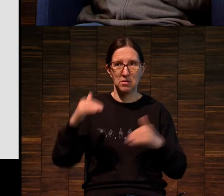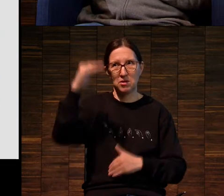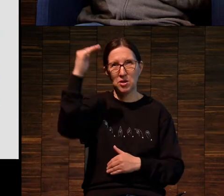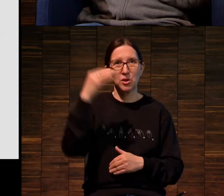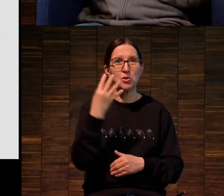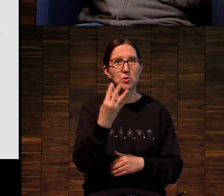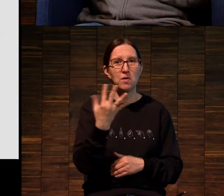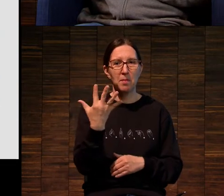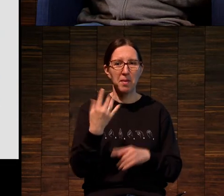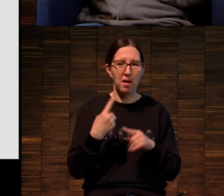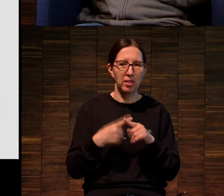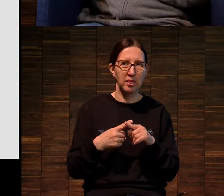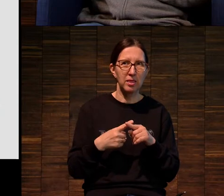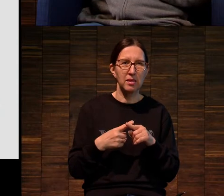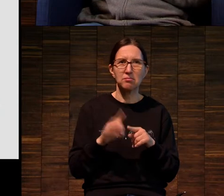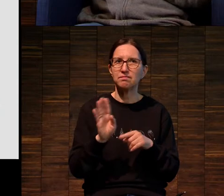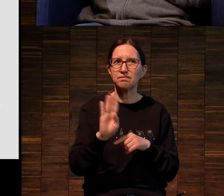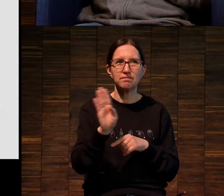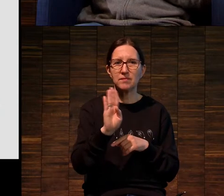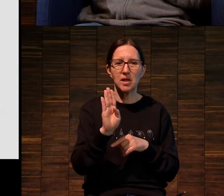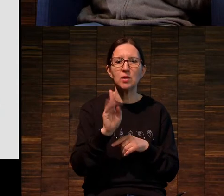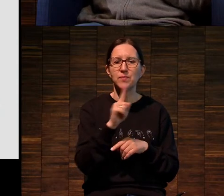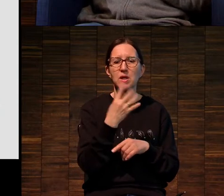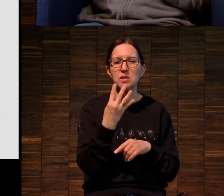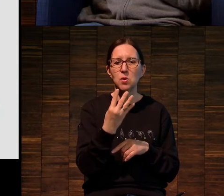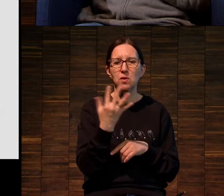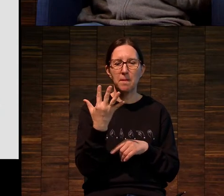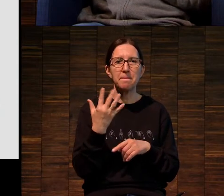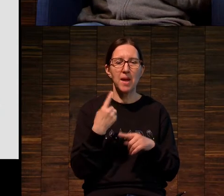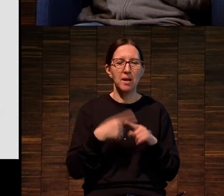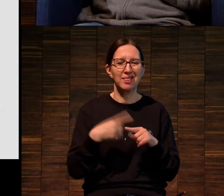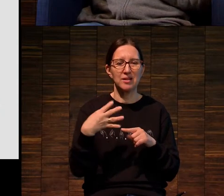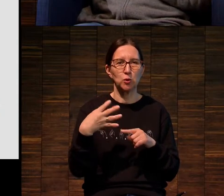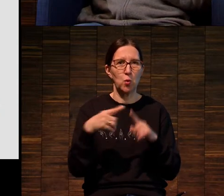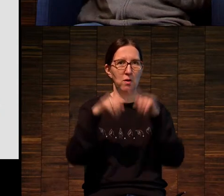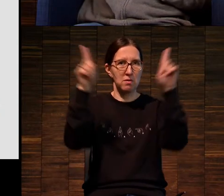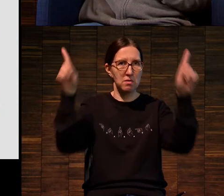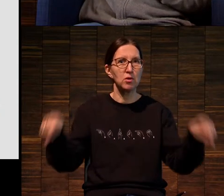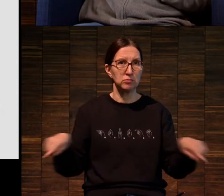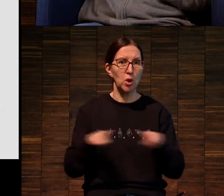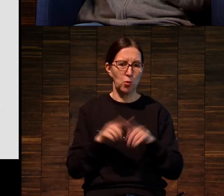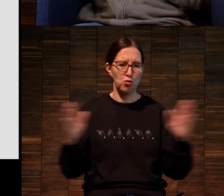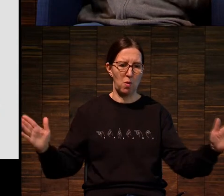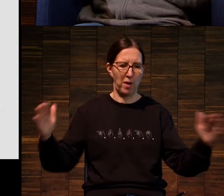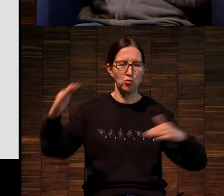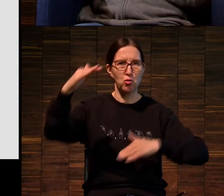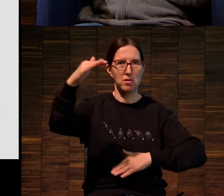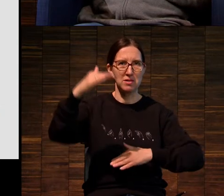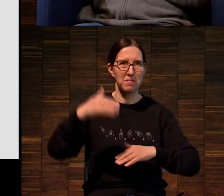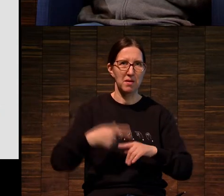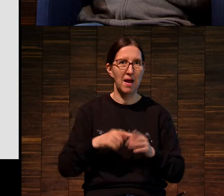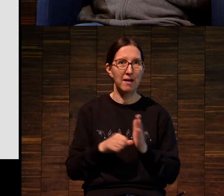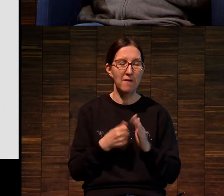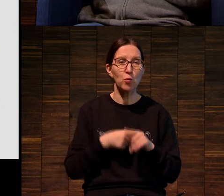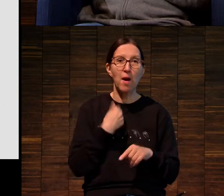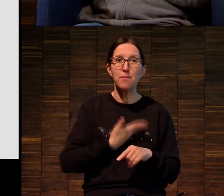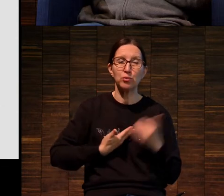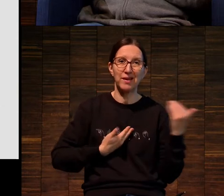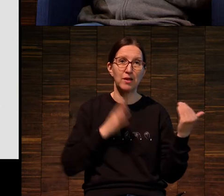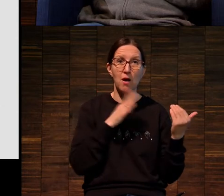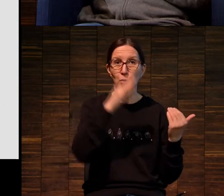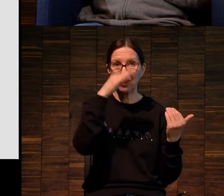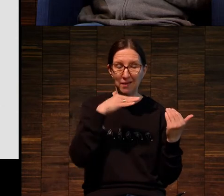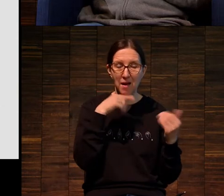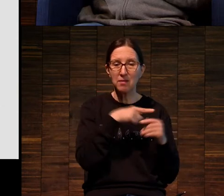на, а нет, полу листа, 45 на 40 сантиметров, но тоже довольно большого размера. Это портреты его